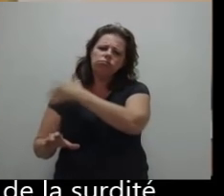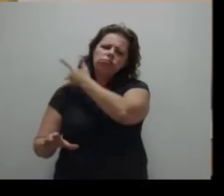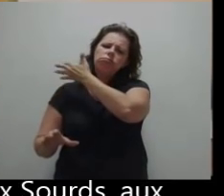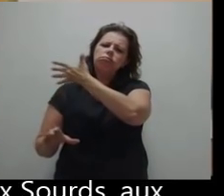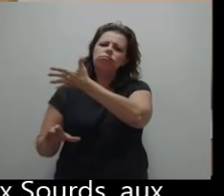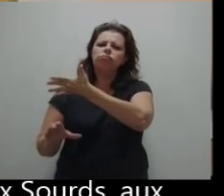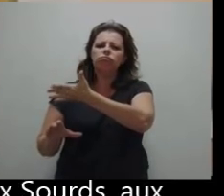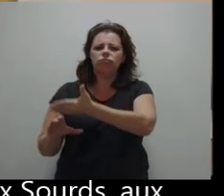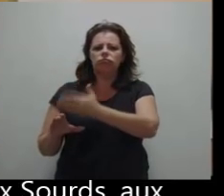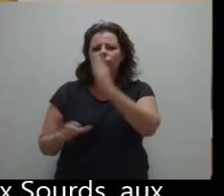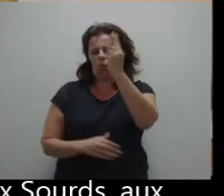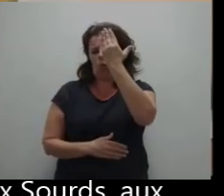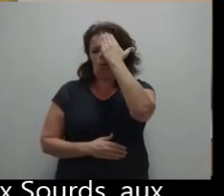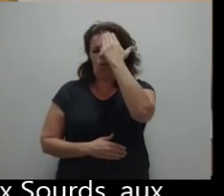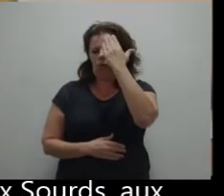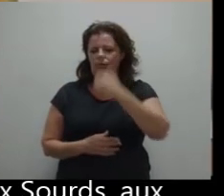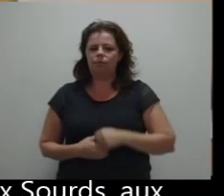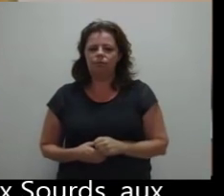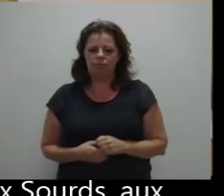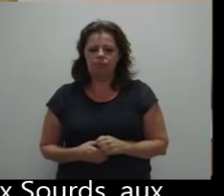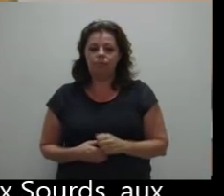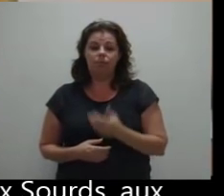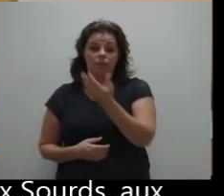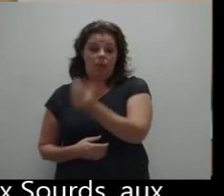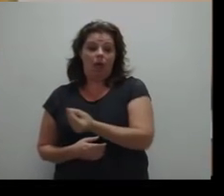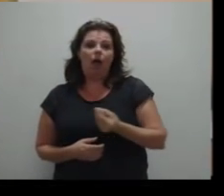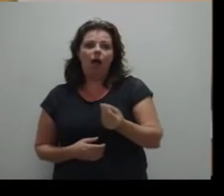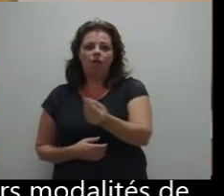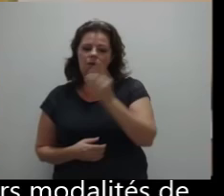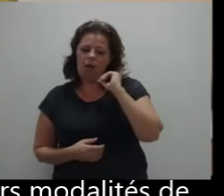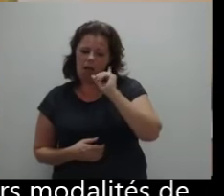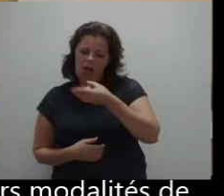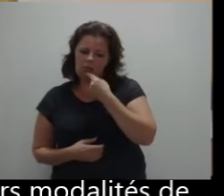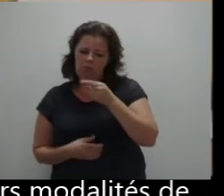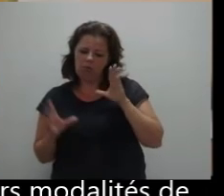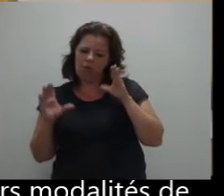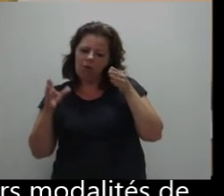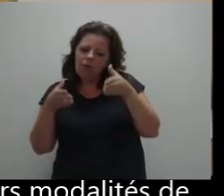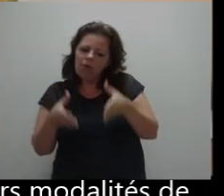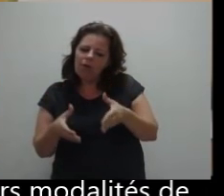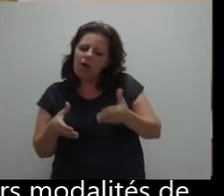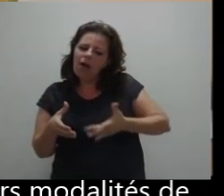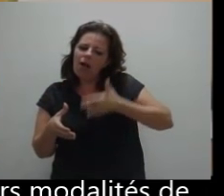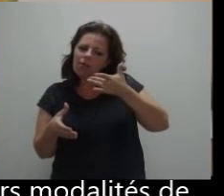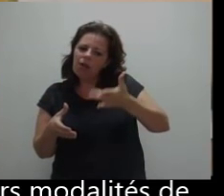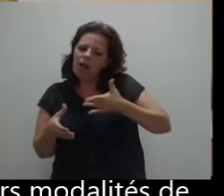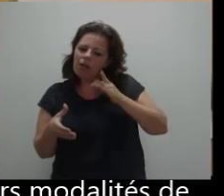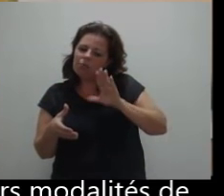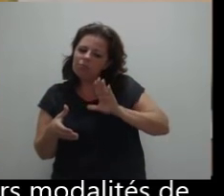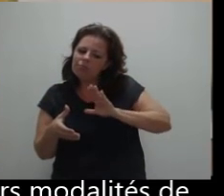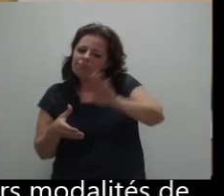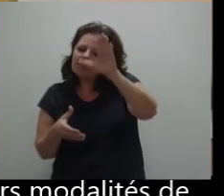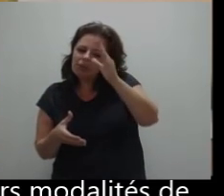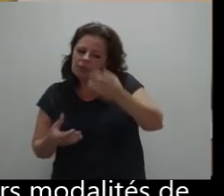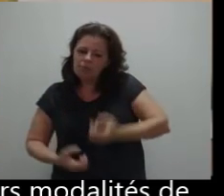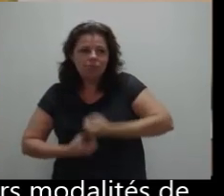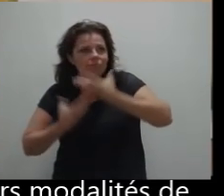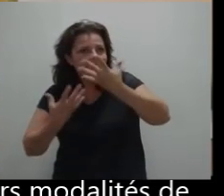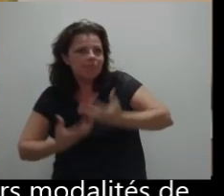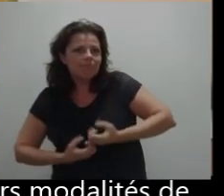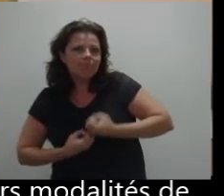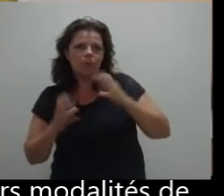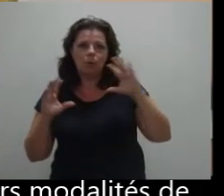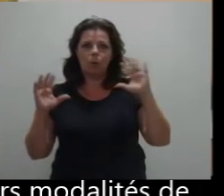longtemps. Je me suis donc intéressé aux choux, aux enfants choux, et tout particulièrement à leur modalité de